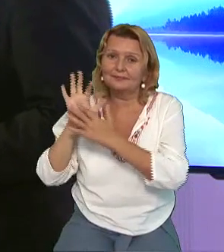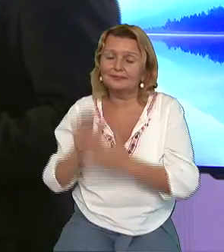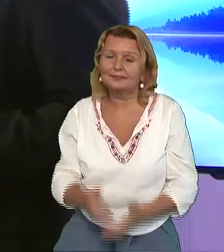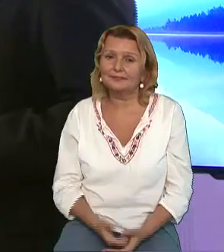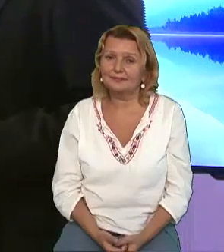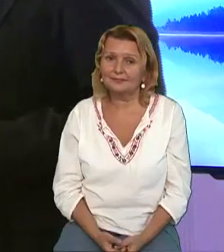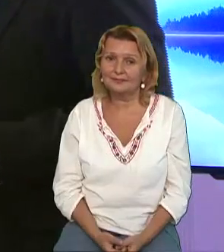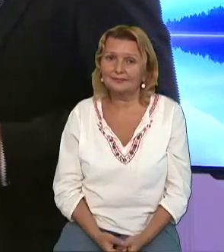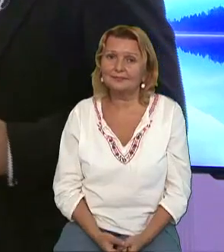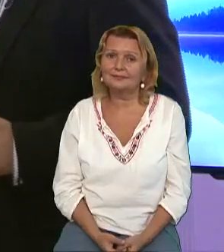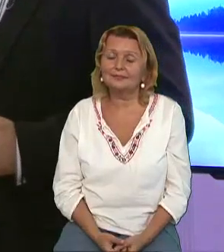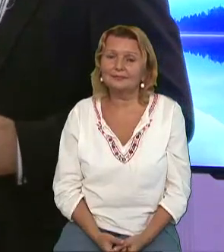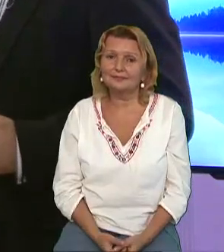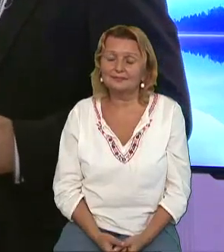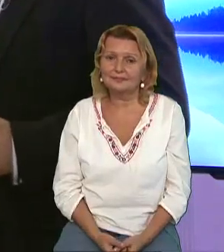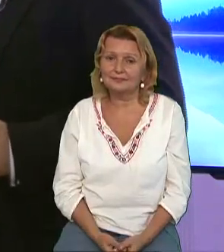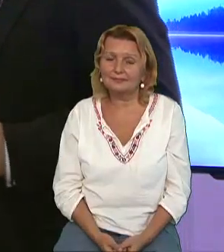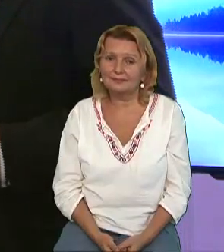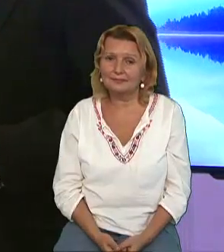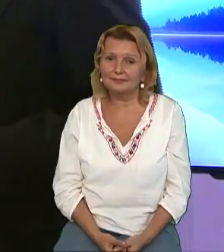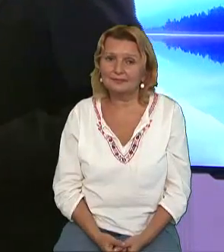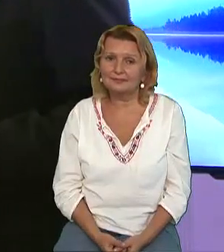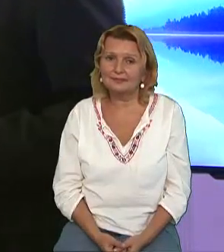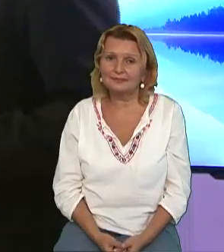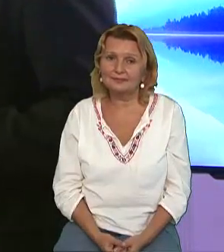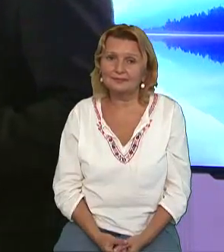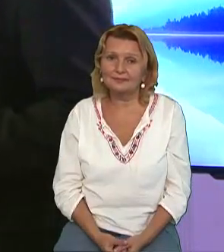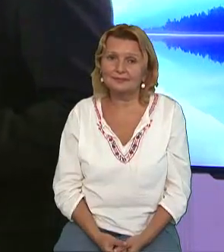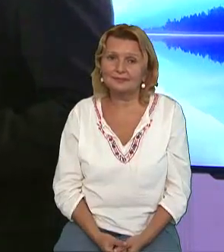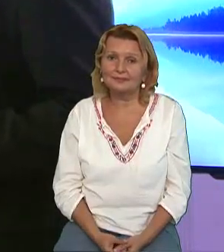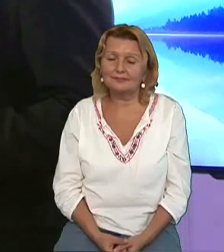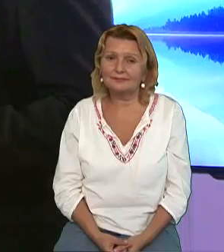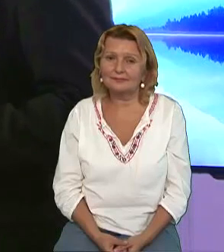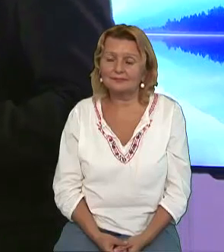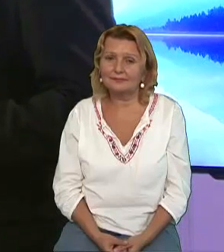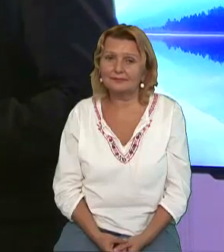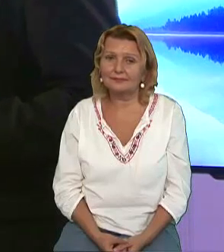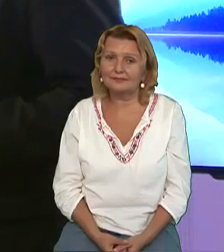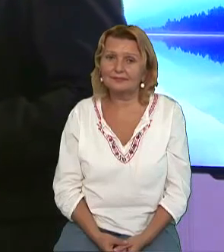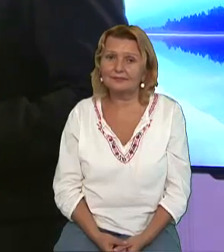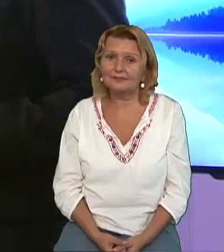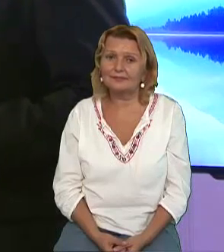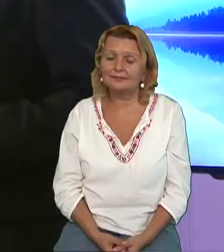Fecioară așteptarea în curând se va sfârși